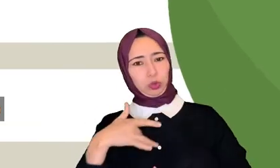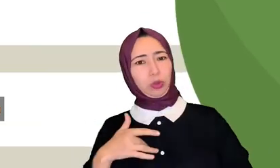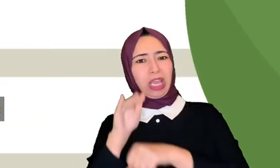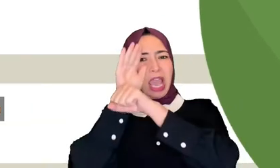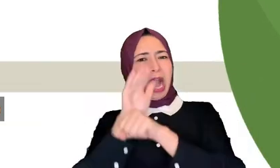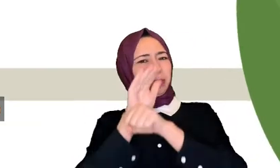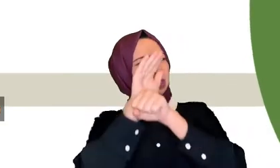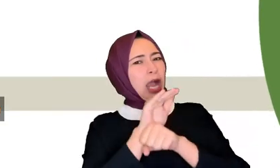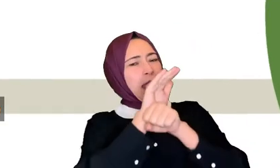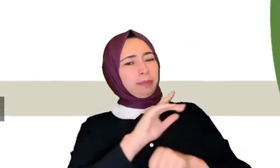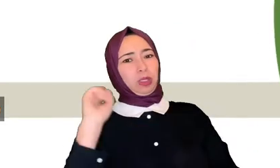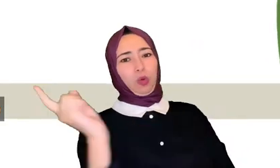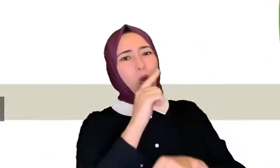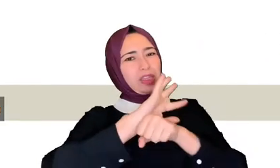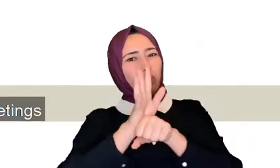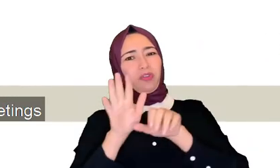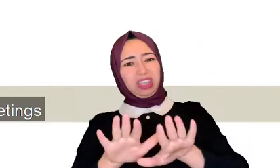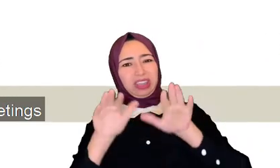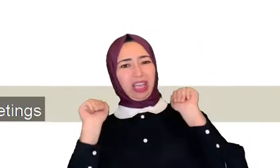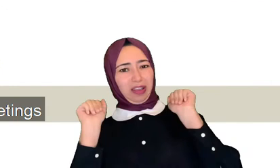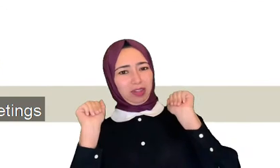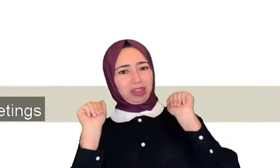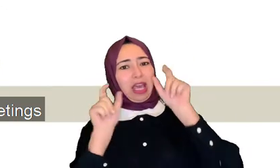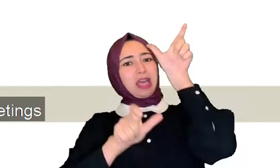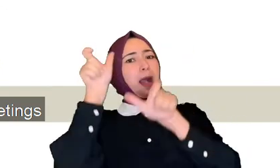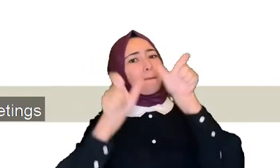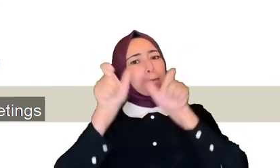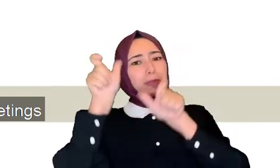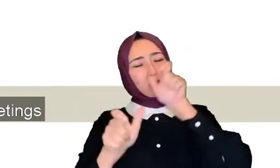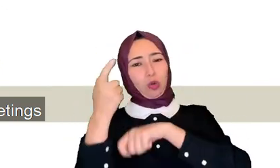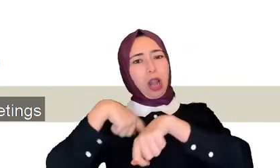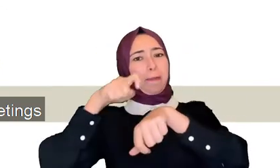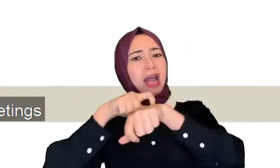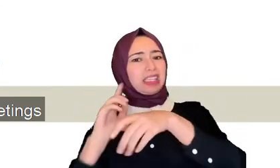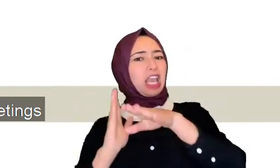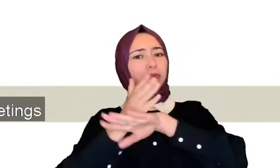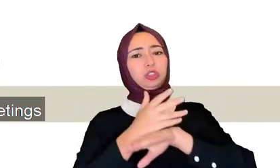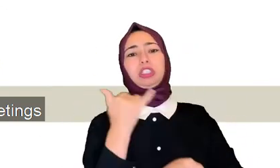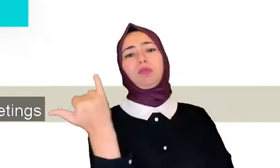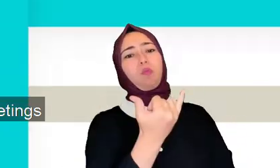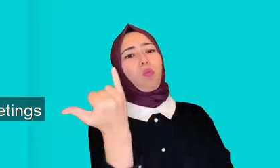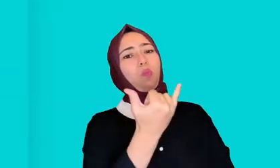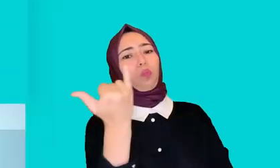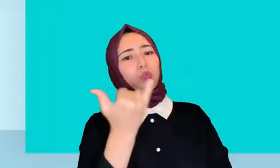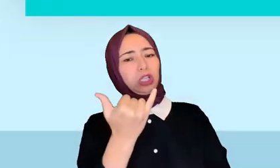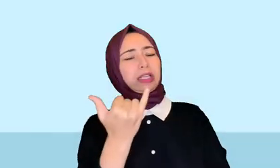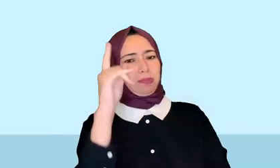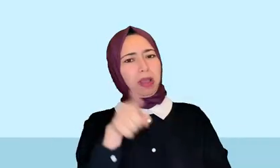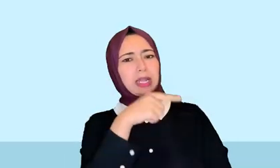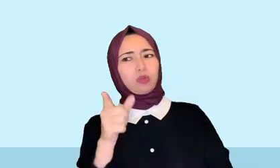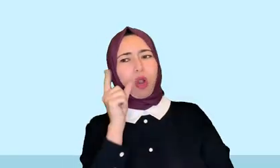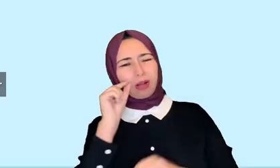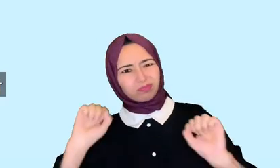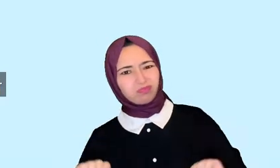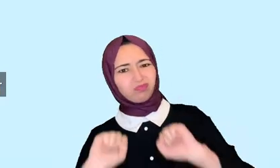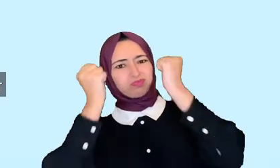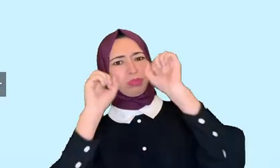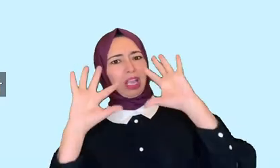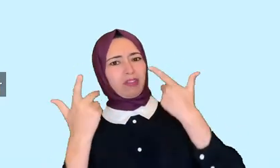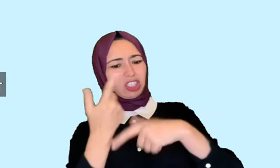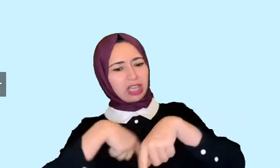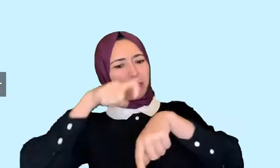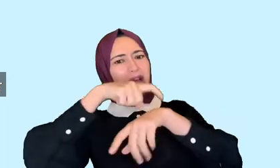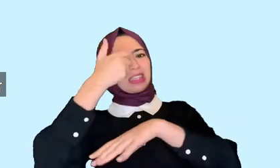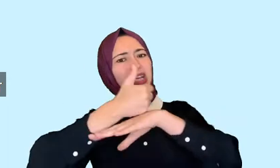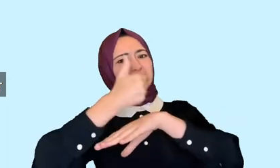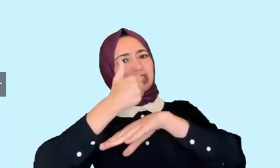الصحة العامة وتوقي من فيروس كورونا نعلق حق المواطنين والمواطنات في حضور الجلسات تغشش عم مصباح وبعث